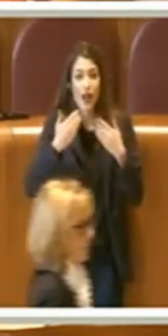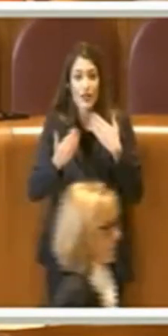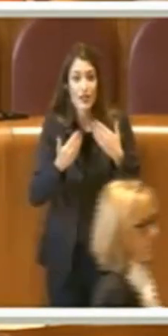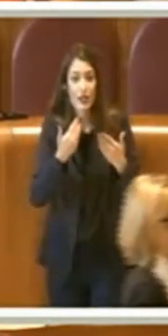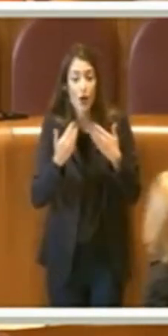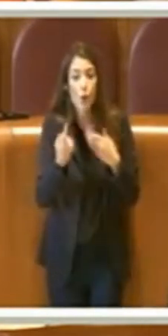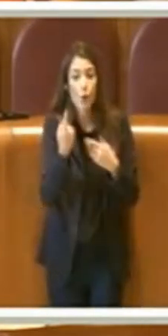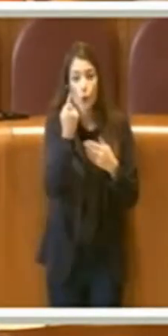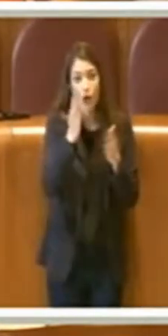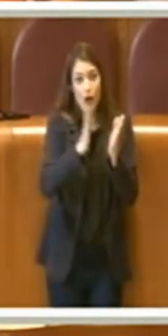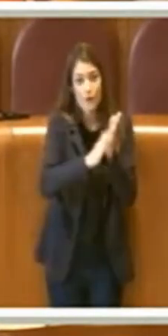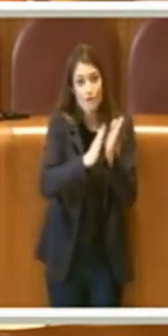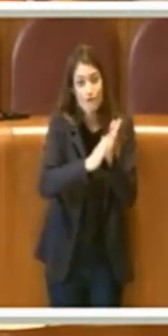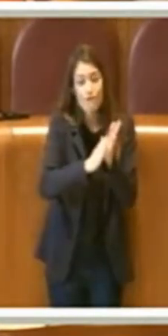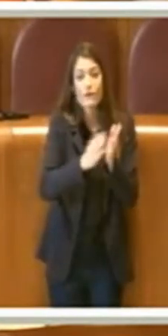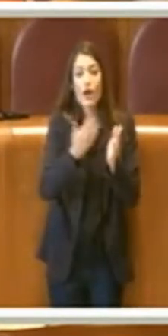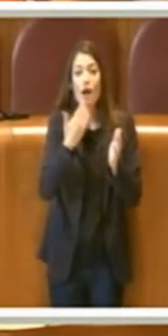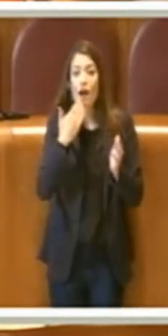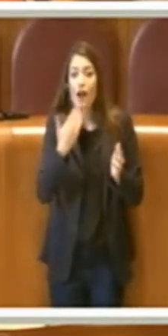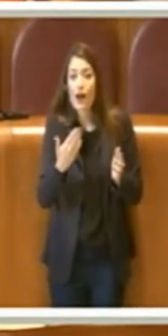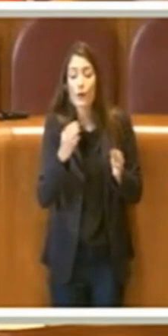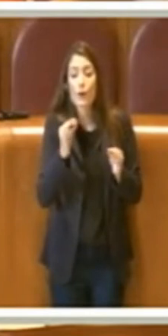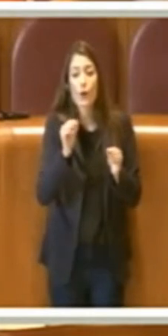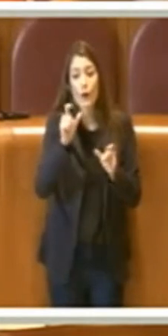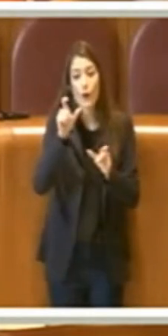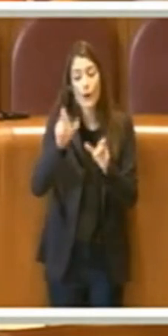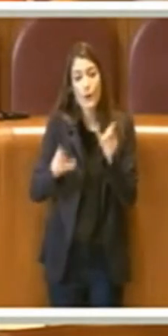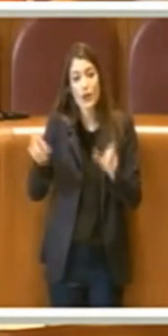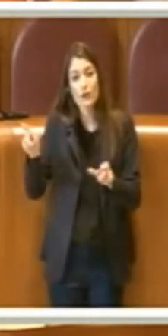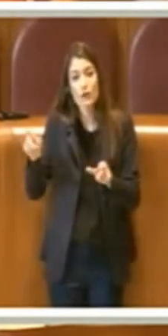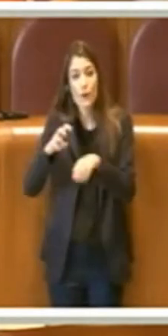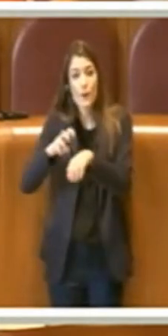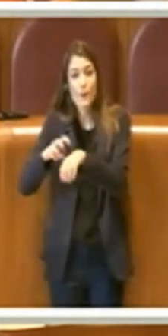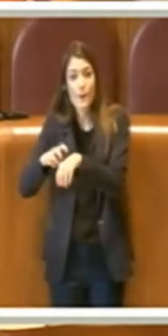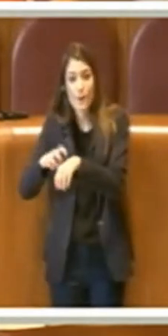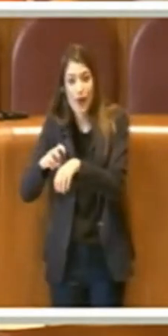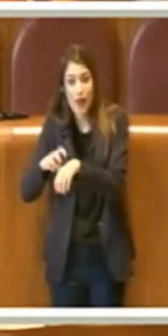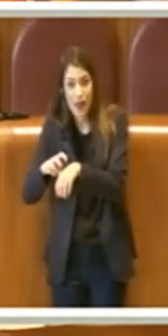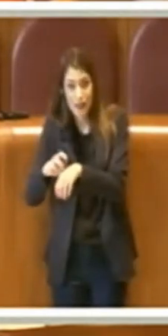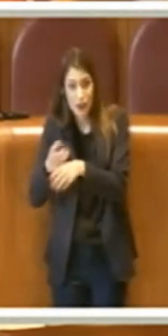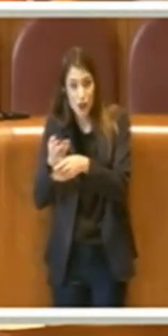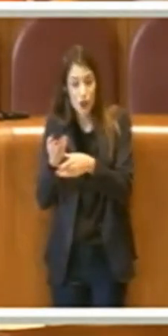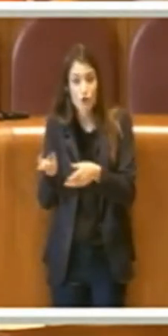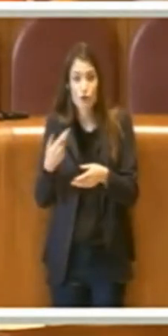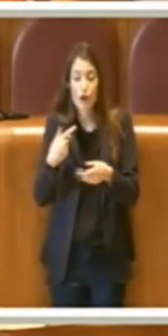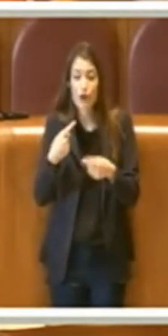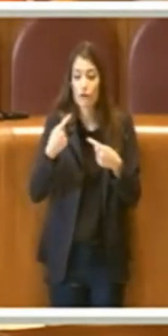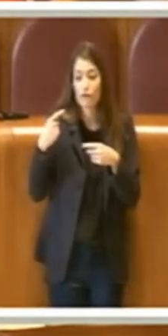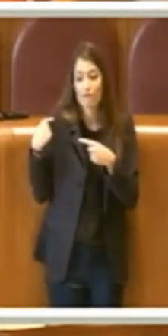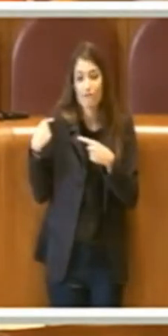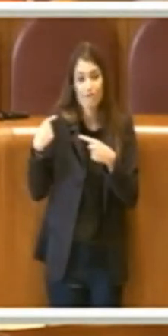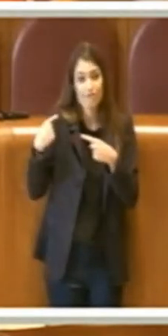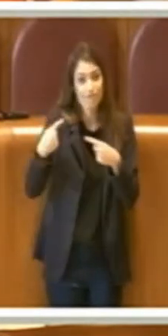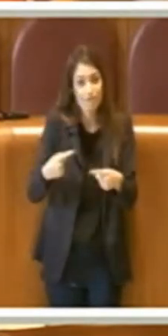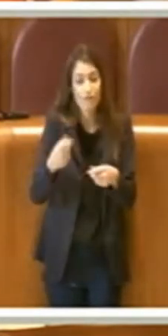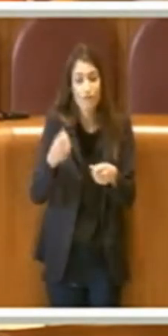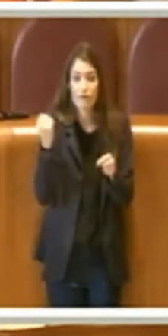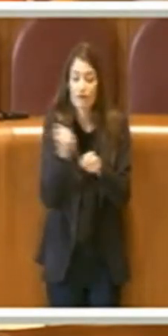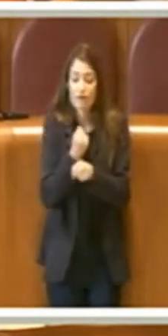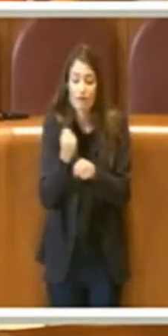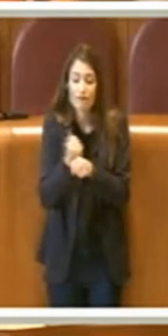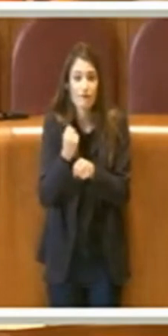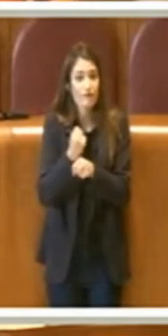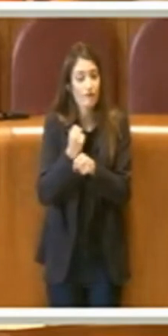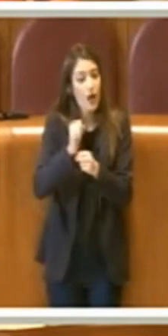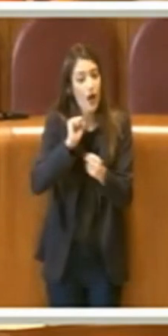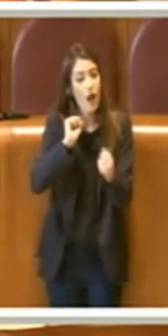applauso e un ringraziamento al personale medico e paramedico che in questi giorni con tanta abnegazione sta lottando contro